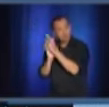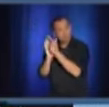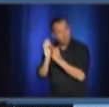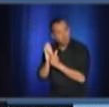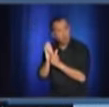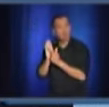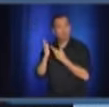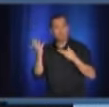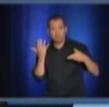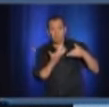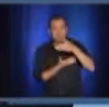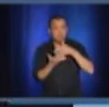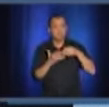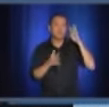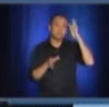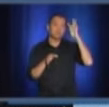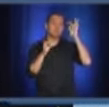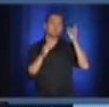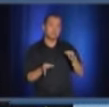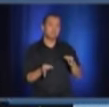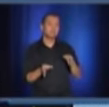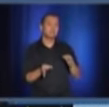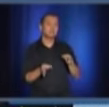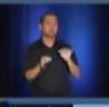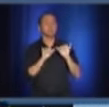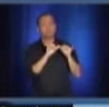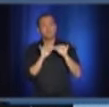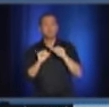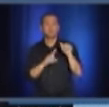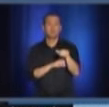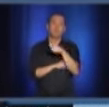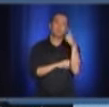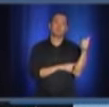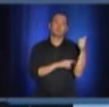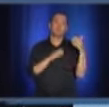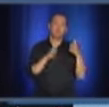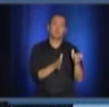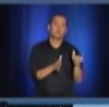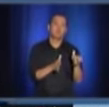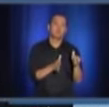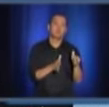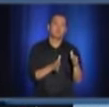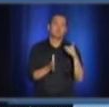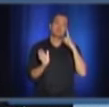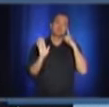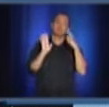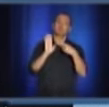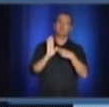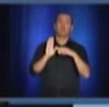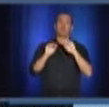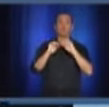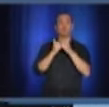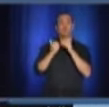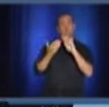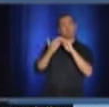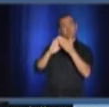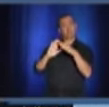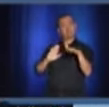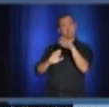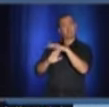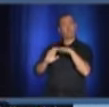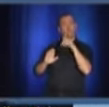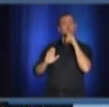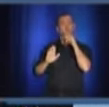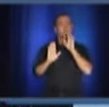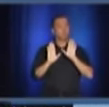la santé publique. Nous cherchons une autre approche qui serait davantage populationnelle, donc, d